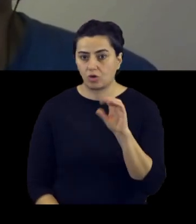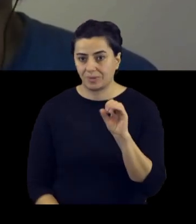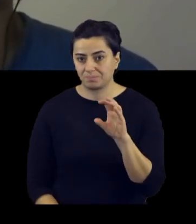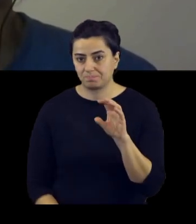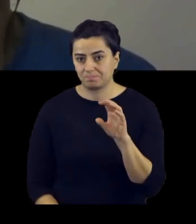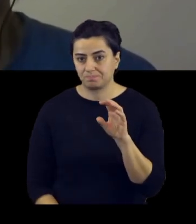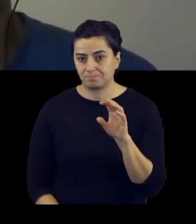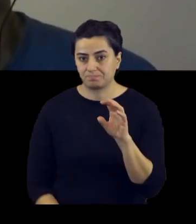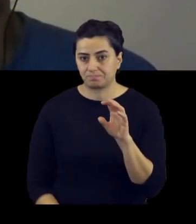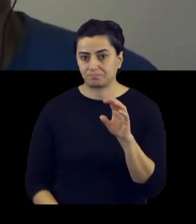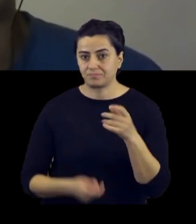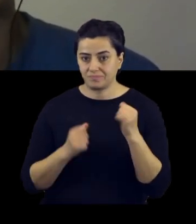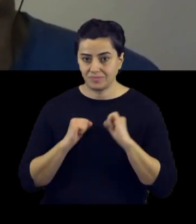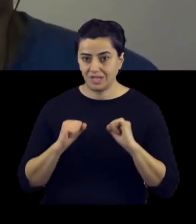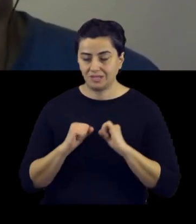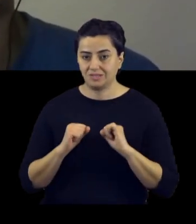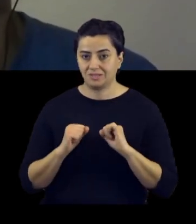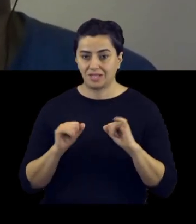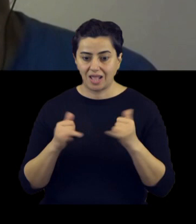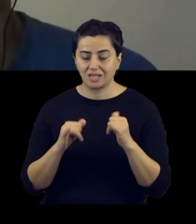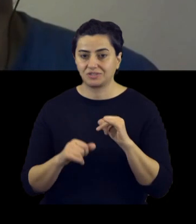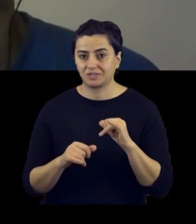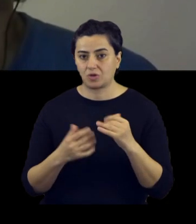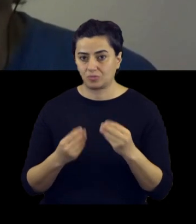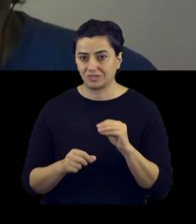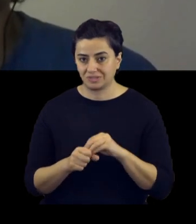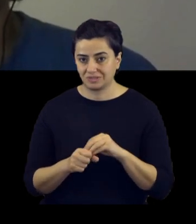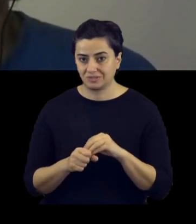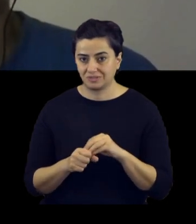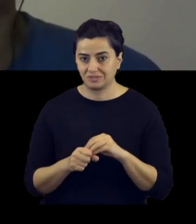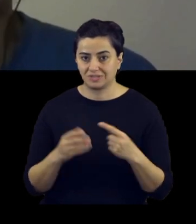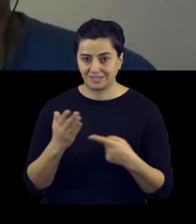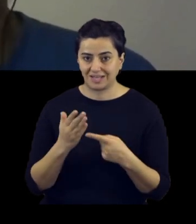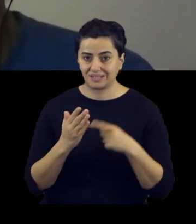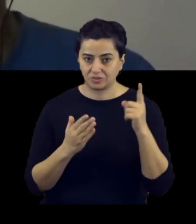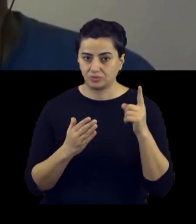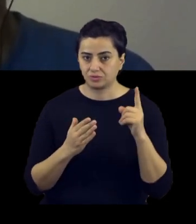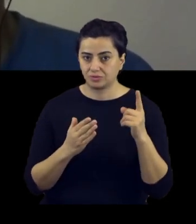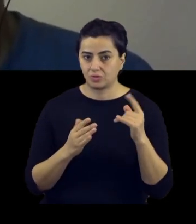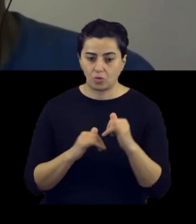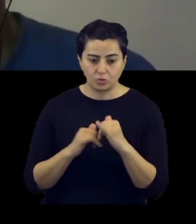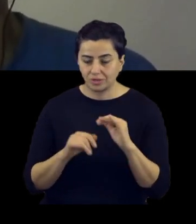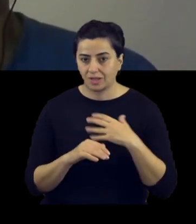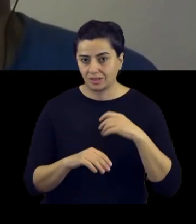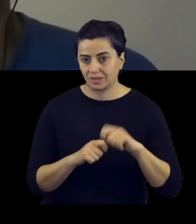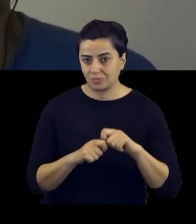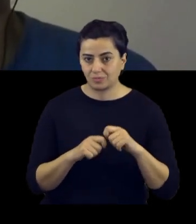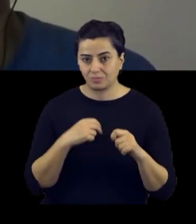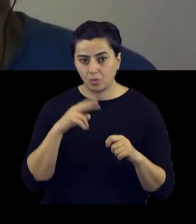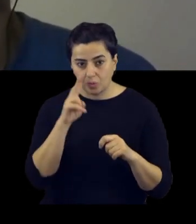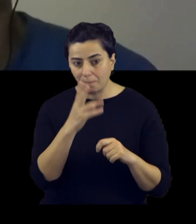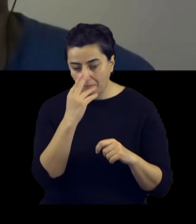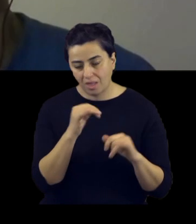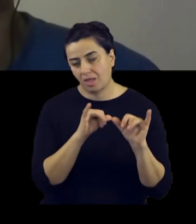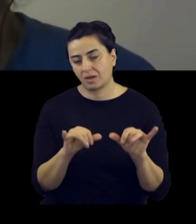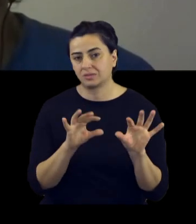öğretmenim derslerimizi daha eğlenceli yapabilmek için teknoloji kullanıyordu. Oyunlar yapıyordu bize. Ve